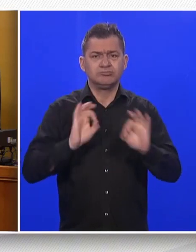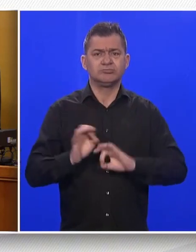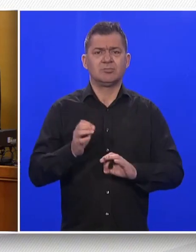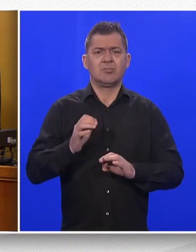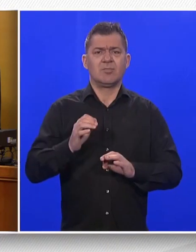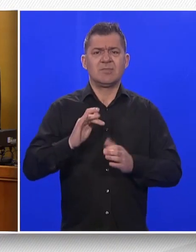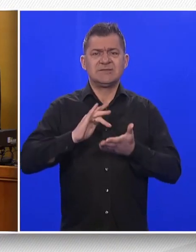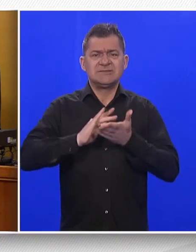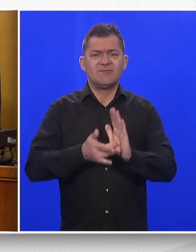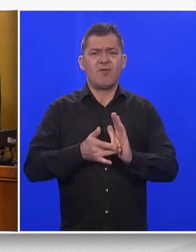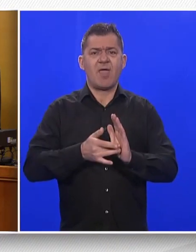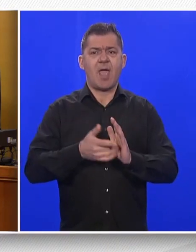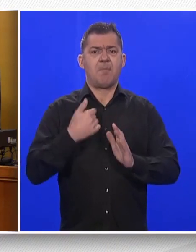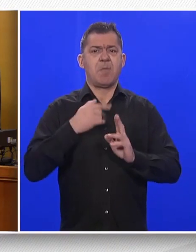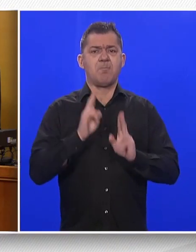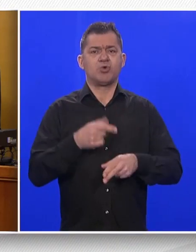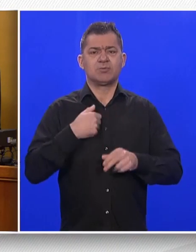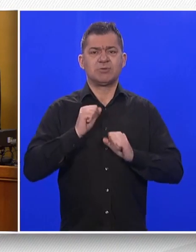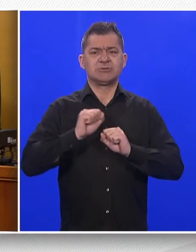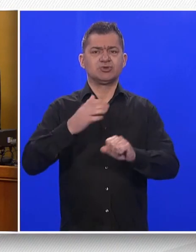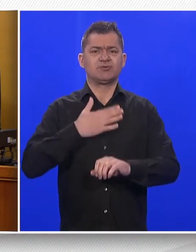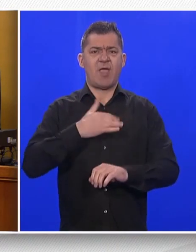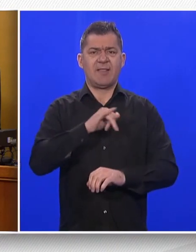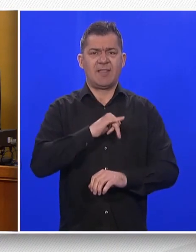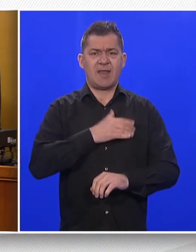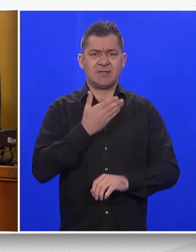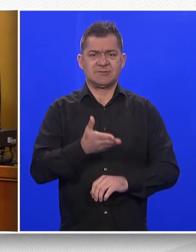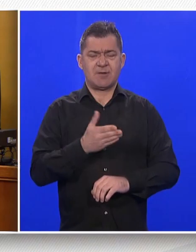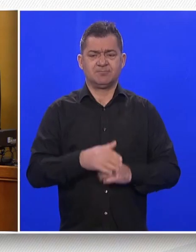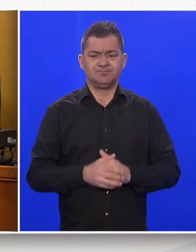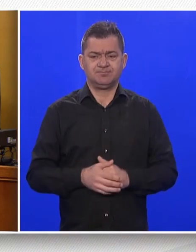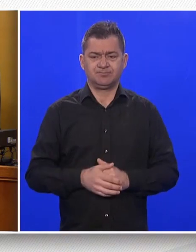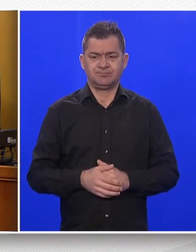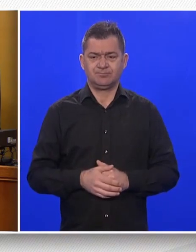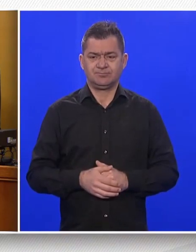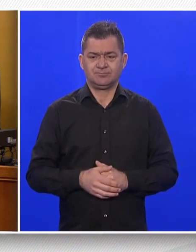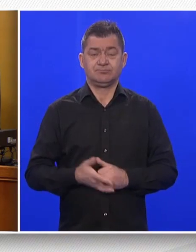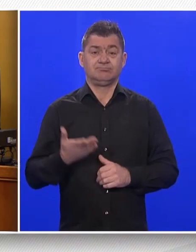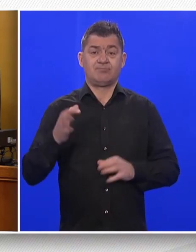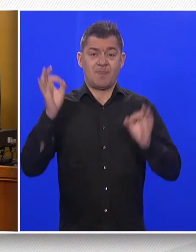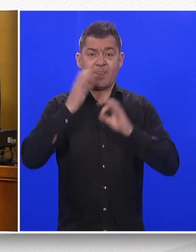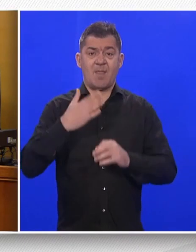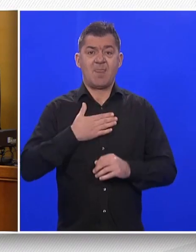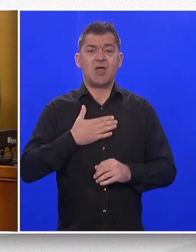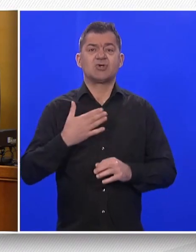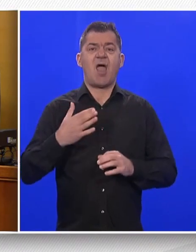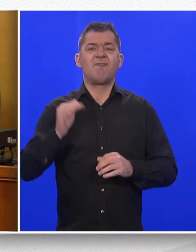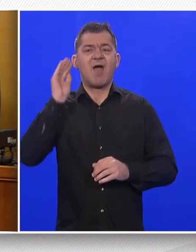i načine na koje mogu zaštititi svoje interese. Nažalost, kako naša vlada štiti